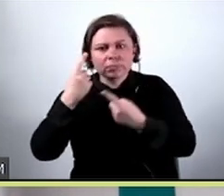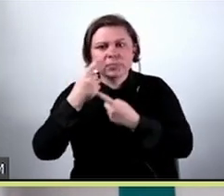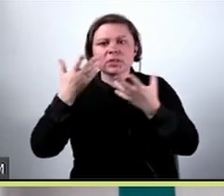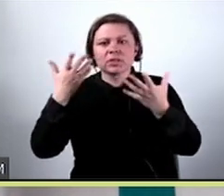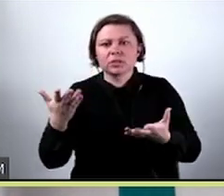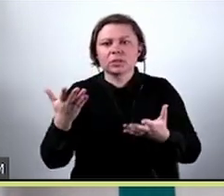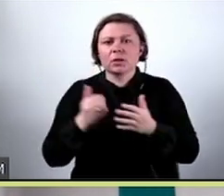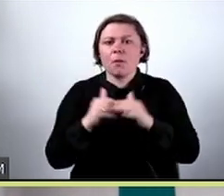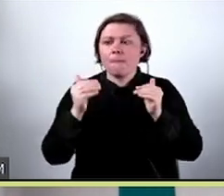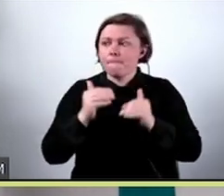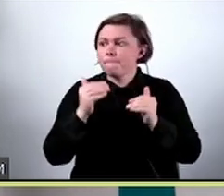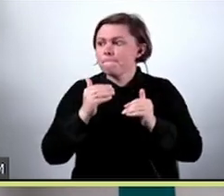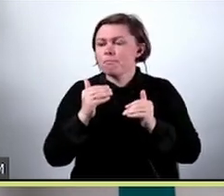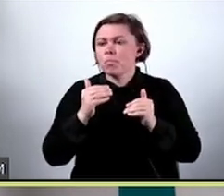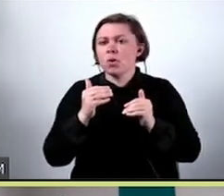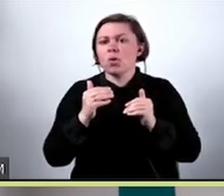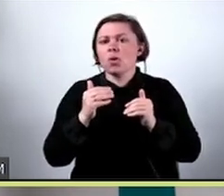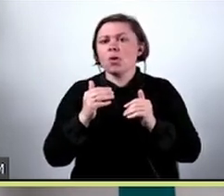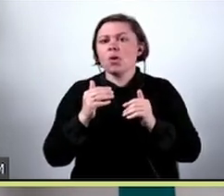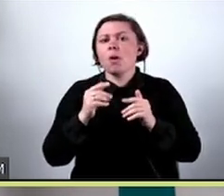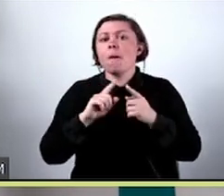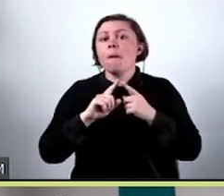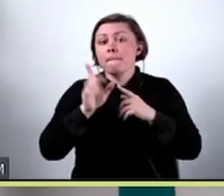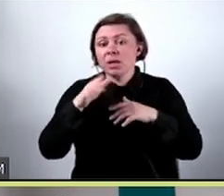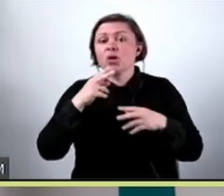może zacznijmy sesję, pytanie i odpowiedzi.